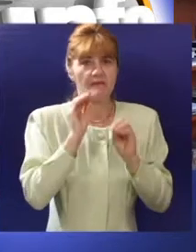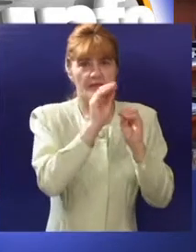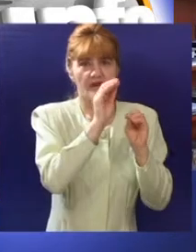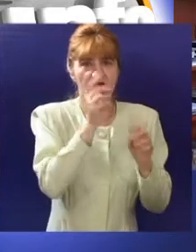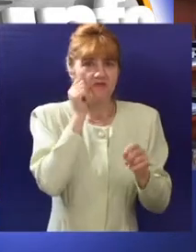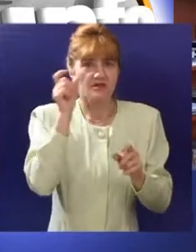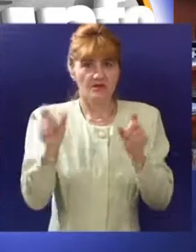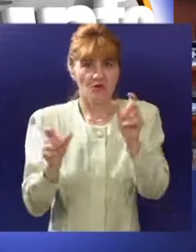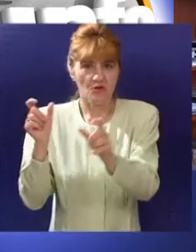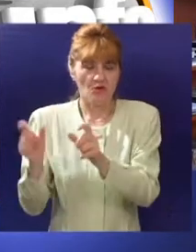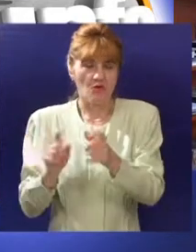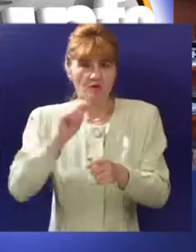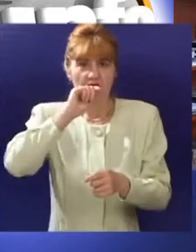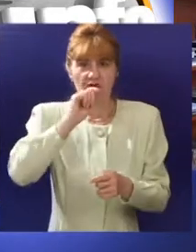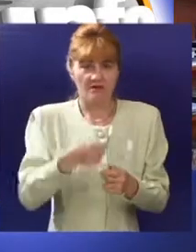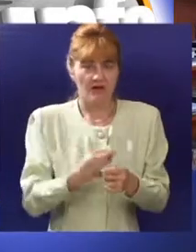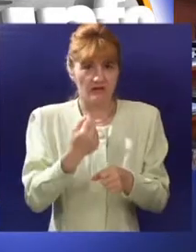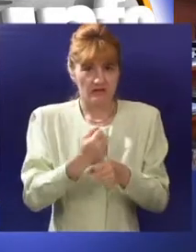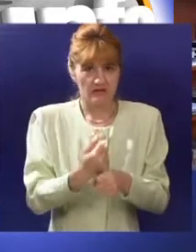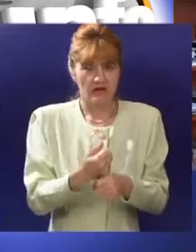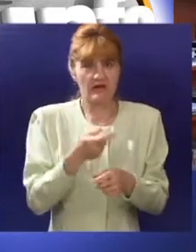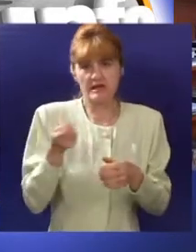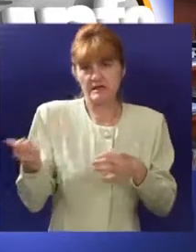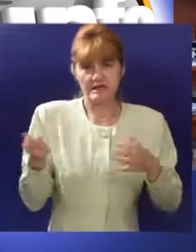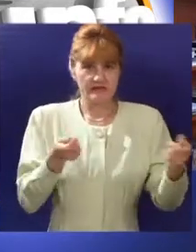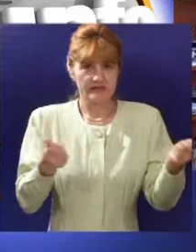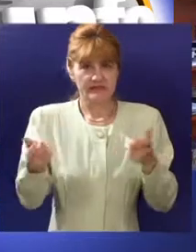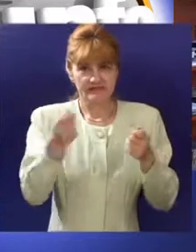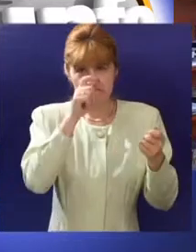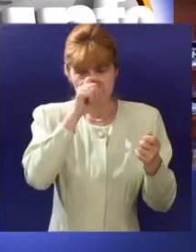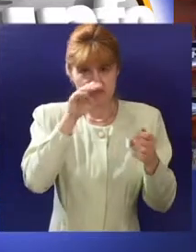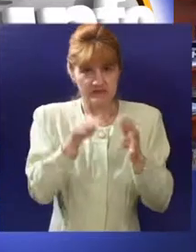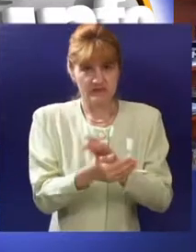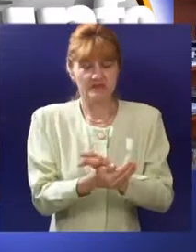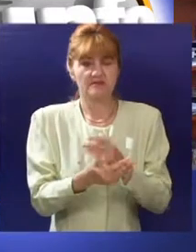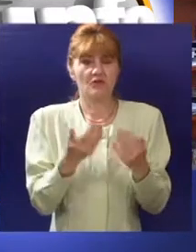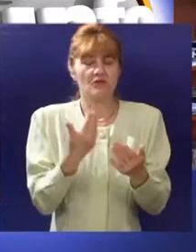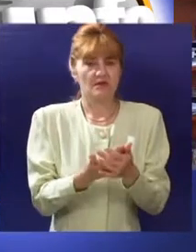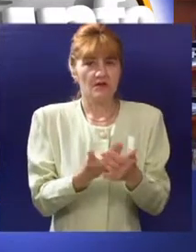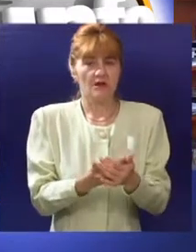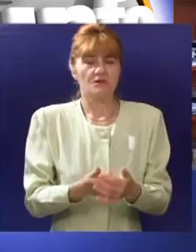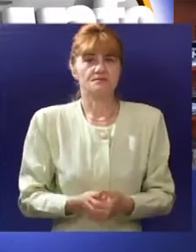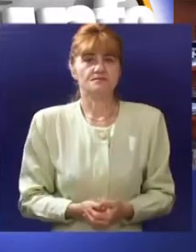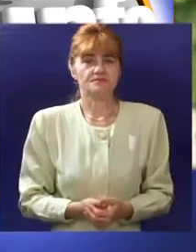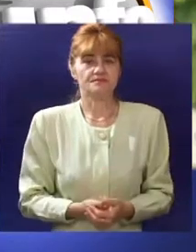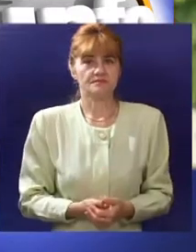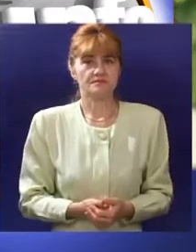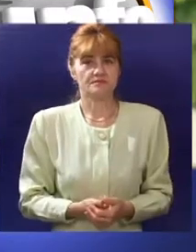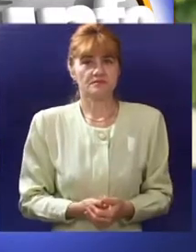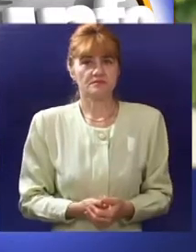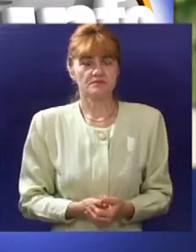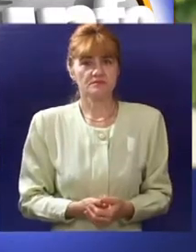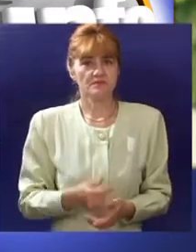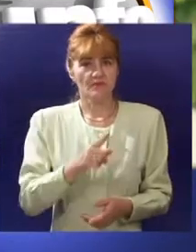nisu prijavljivali radnike, a drugim delom zato što su verovatno isplatu tih radnika vršili protiv propisa ove zemlje.